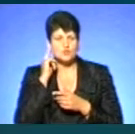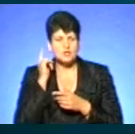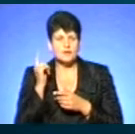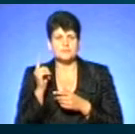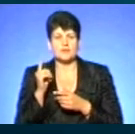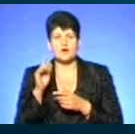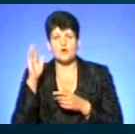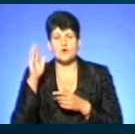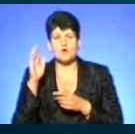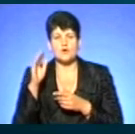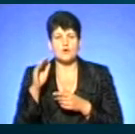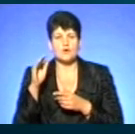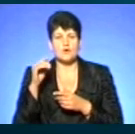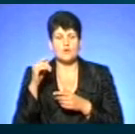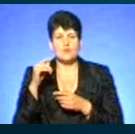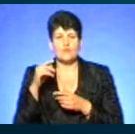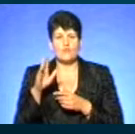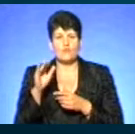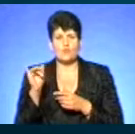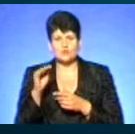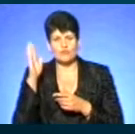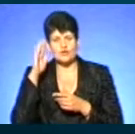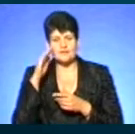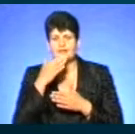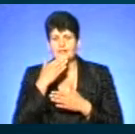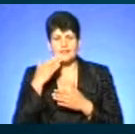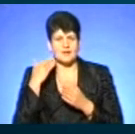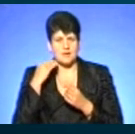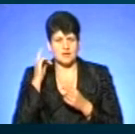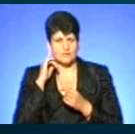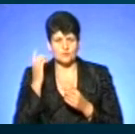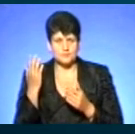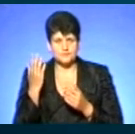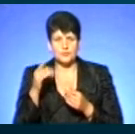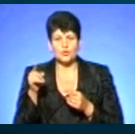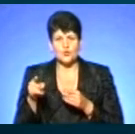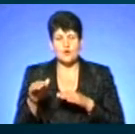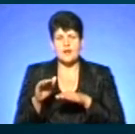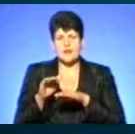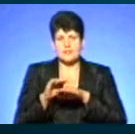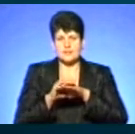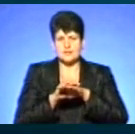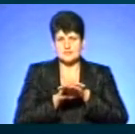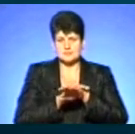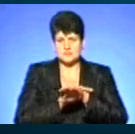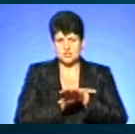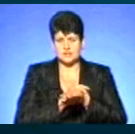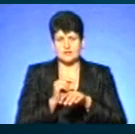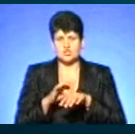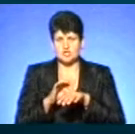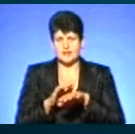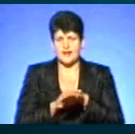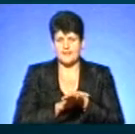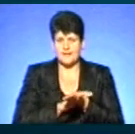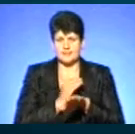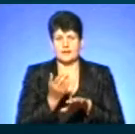нього шахматоподібний рисунок черевця і у нього хвіст довгий. Коли подивитися, порівняти